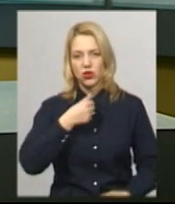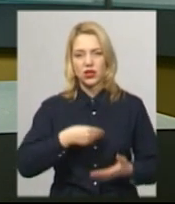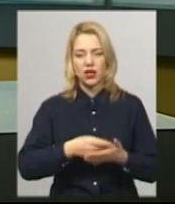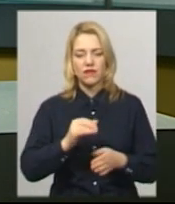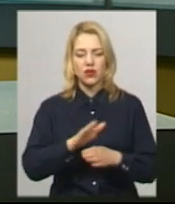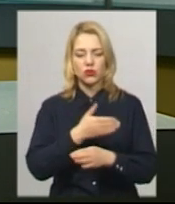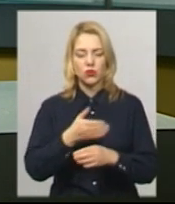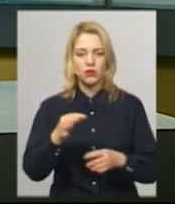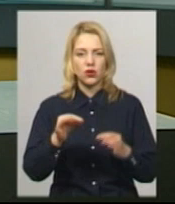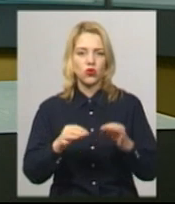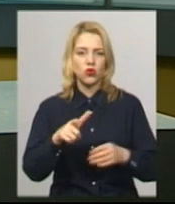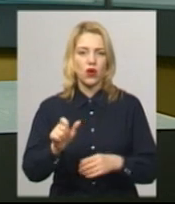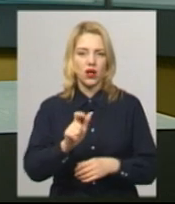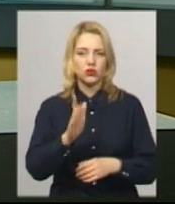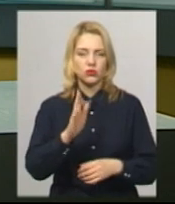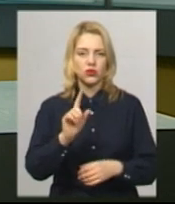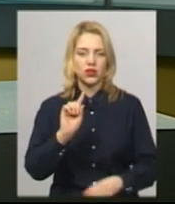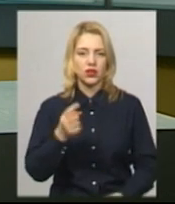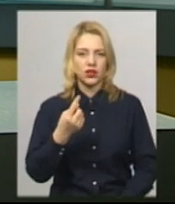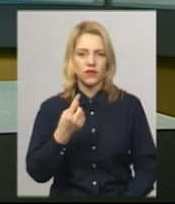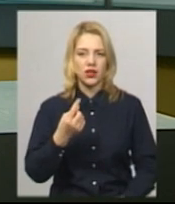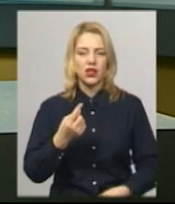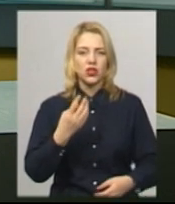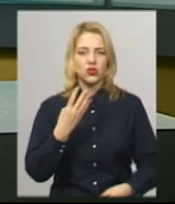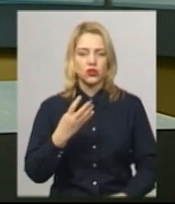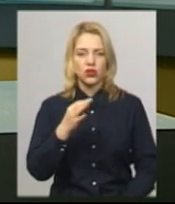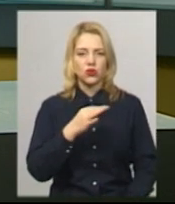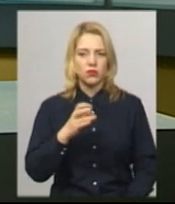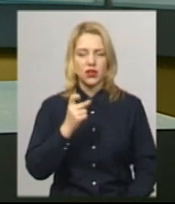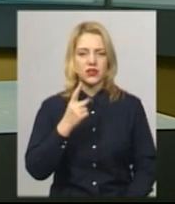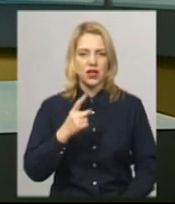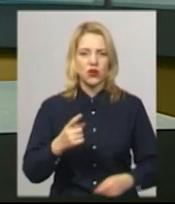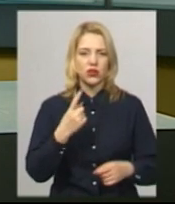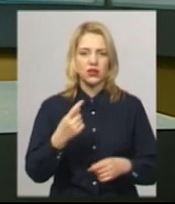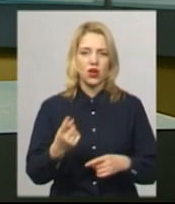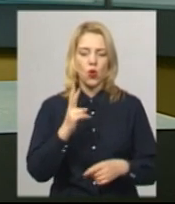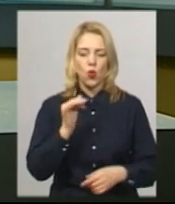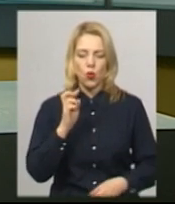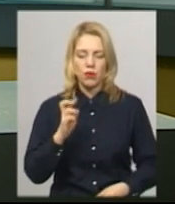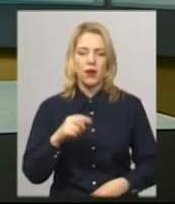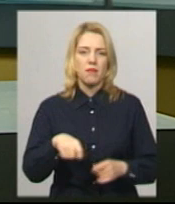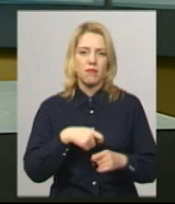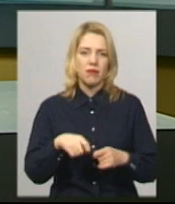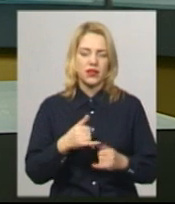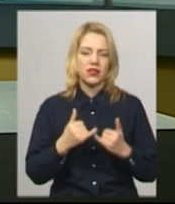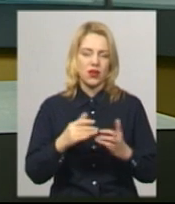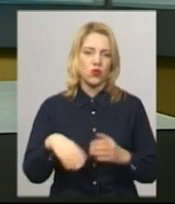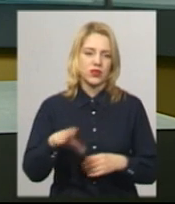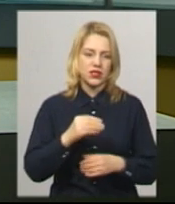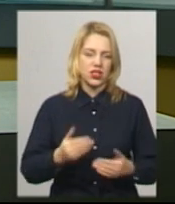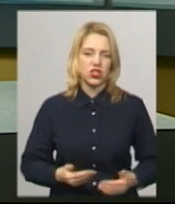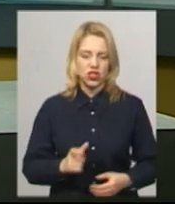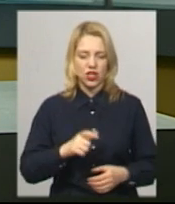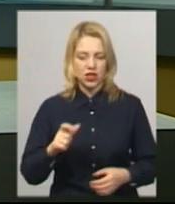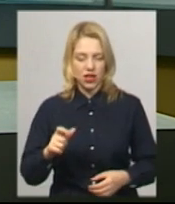розподіл природного газу становитиме 1 гривню і 4 копійки за кубометр для усіх жителів Хмельниччини, крім Шепетівки та Шепетівського